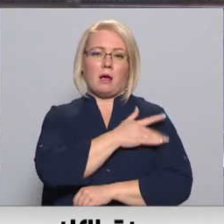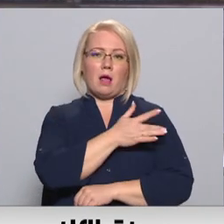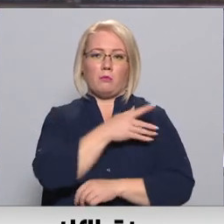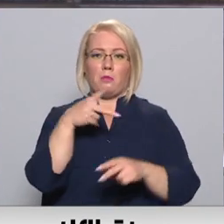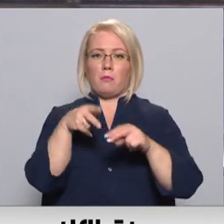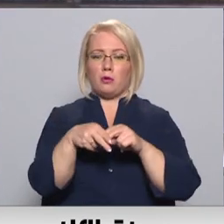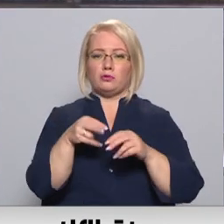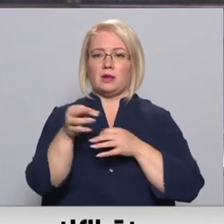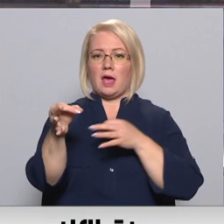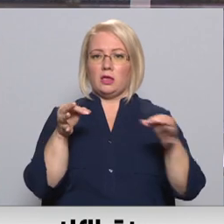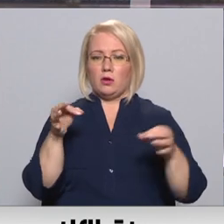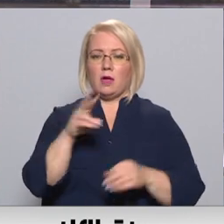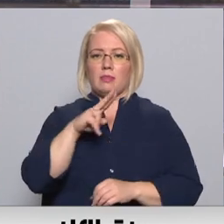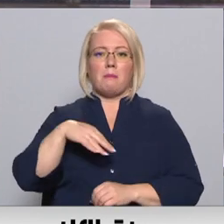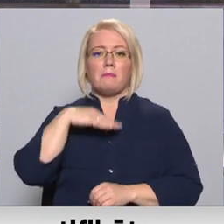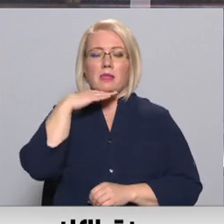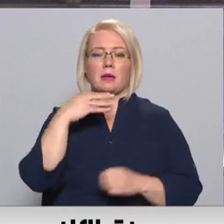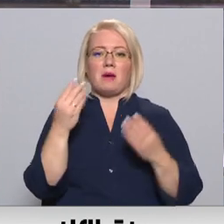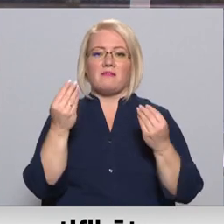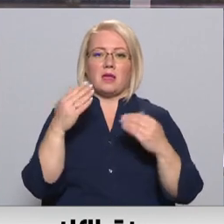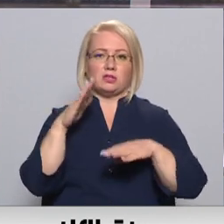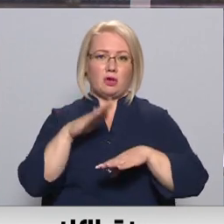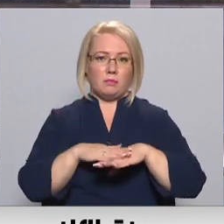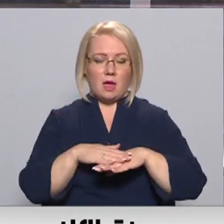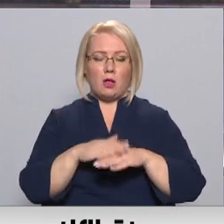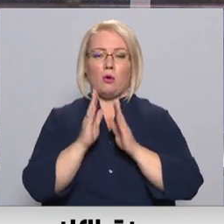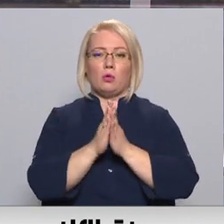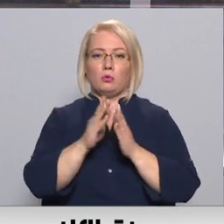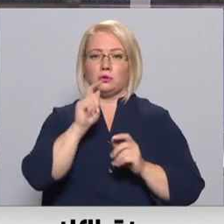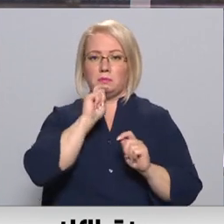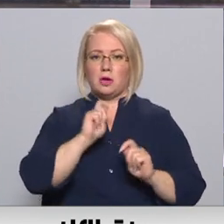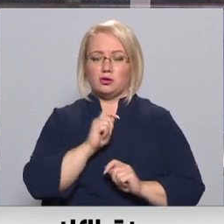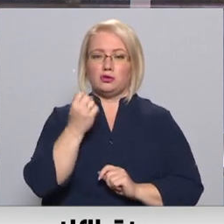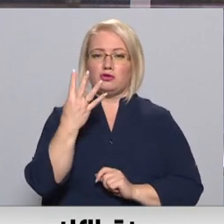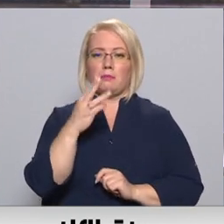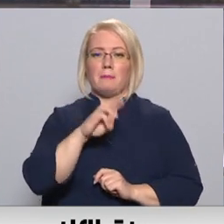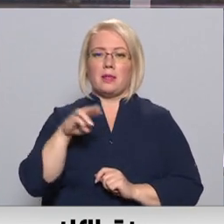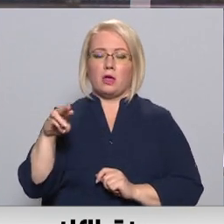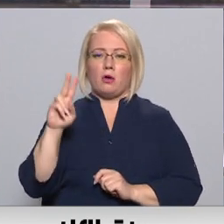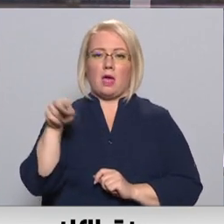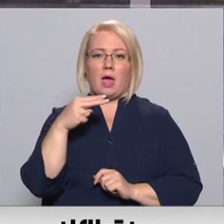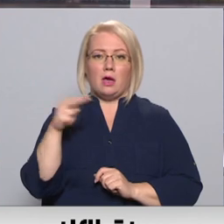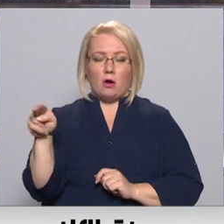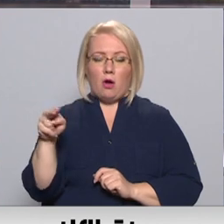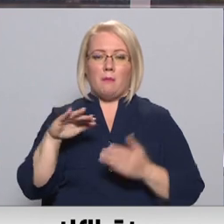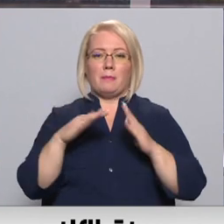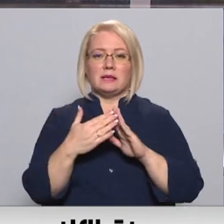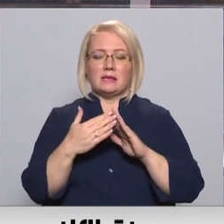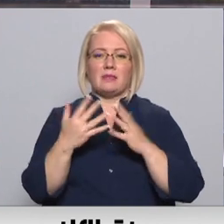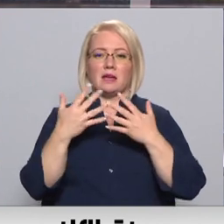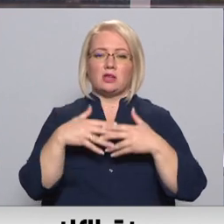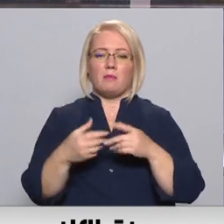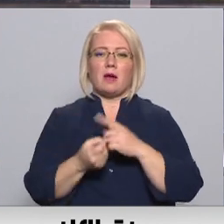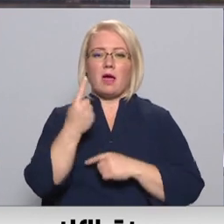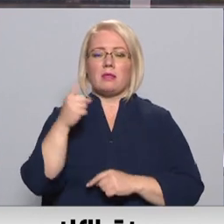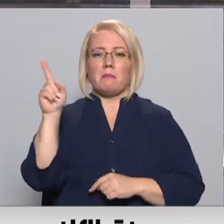pārtraukšanu reģionos nepietiekamā finansējuma dēļ un lūdz piešķirt 14 miljonus eiro. Pilsētās sarežģījumus rada